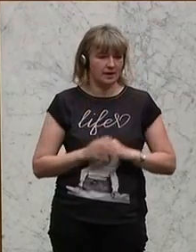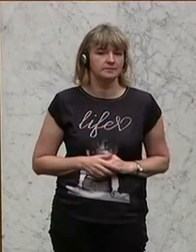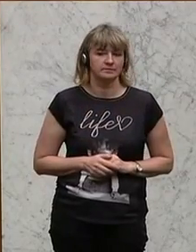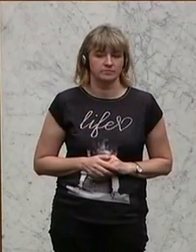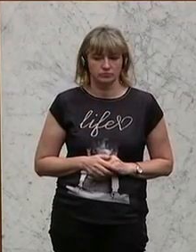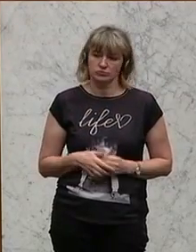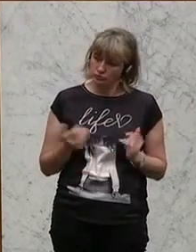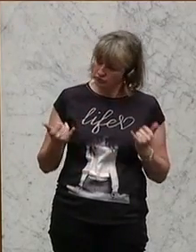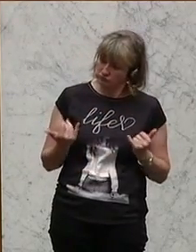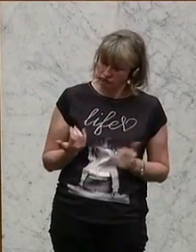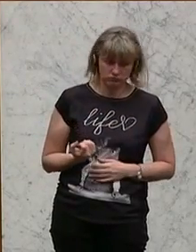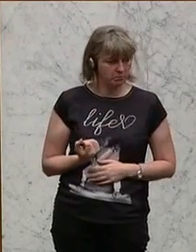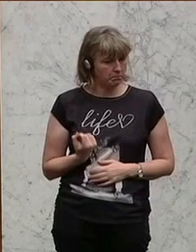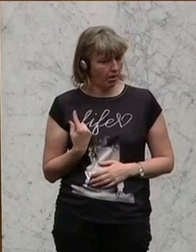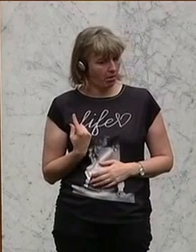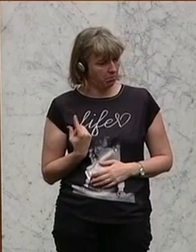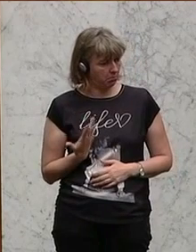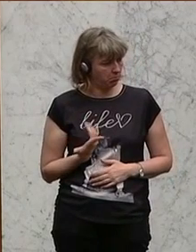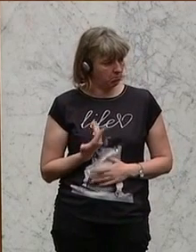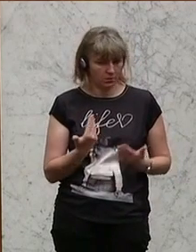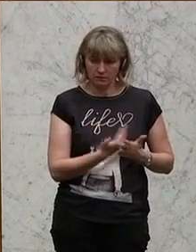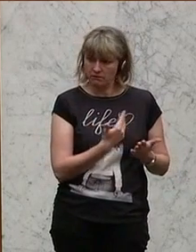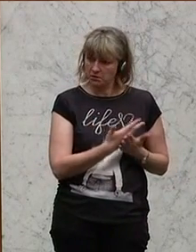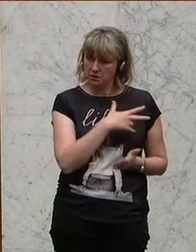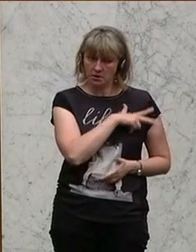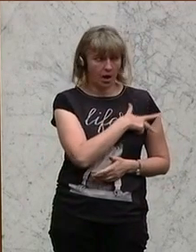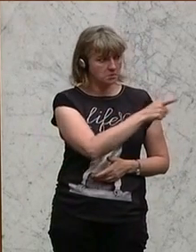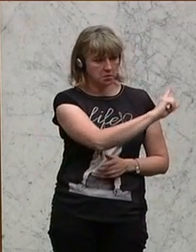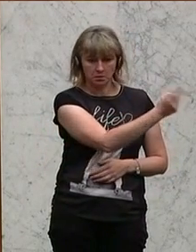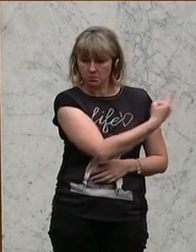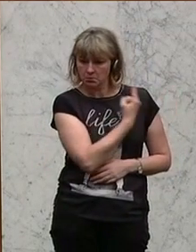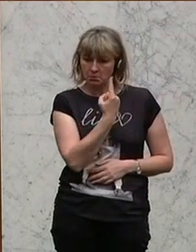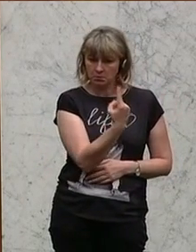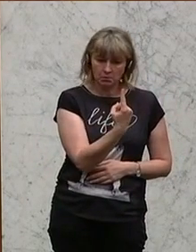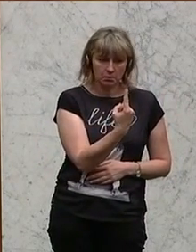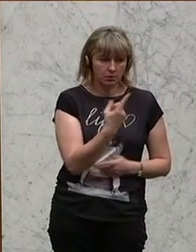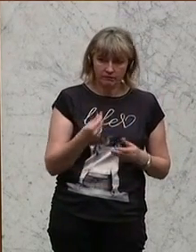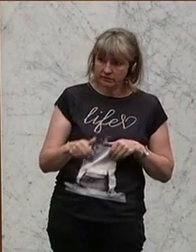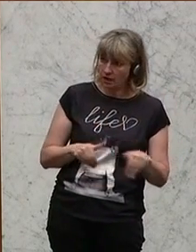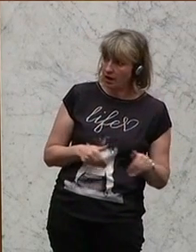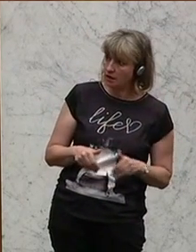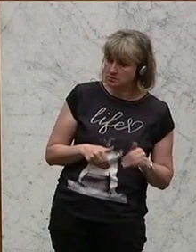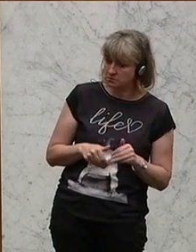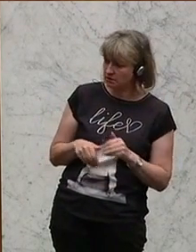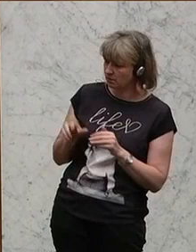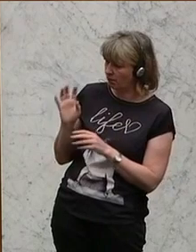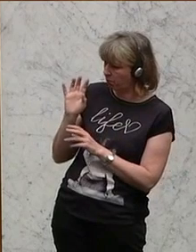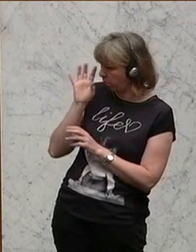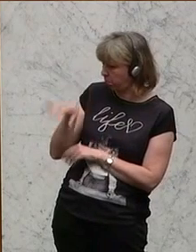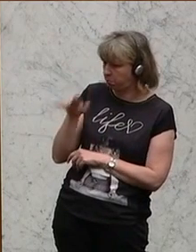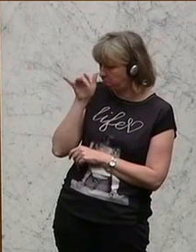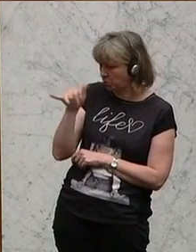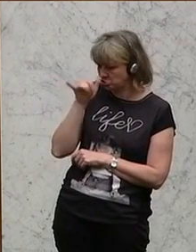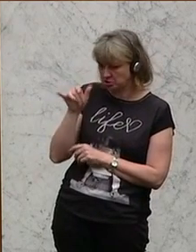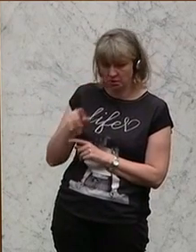es ist schon sehr eigenartig, wenn ein Vertreter der SPÖ rausgeht und den Finanzminister beflegelt, als ob